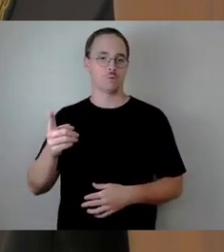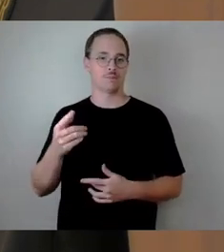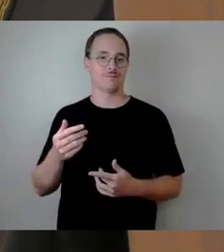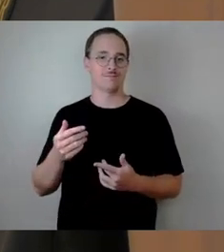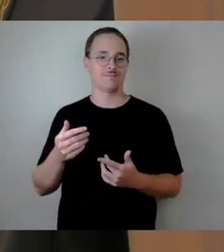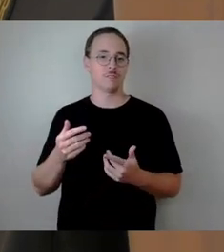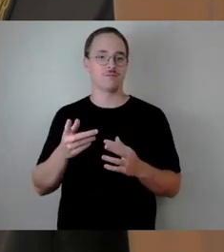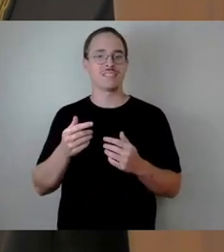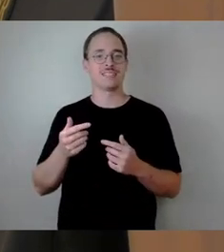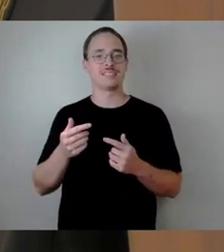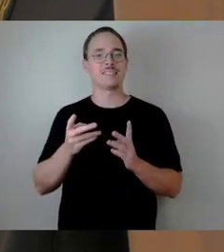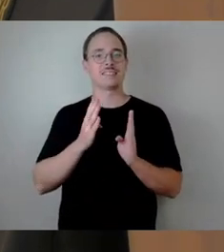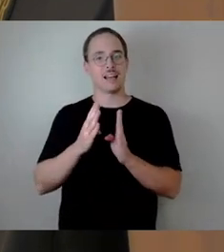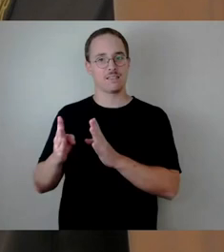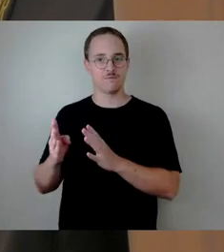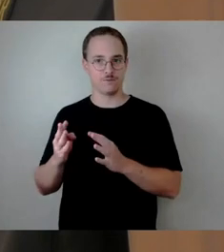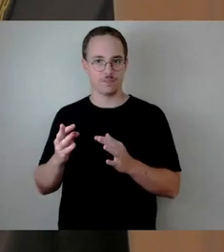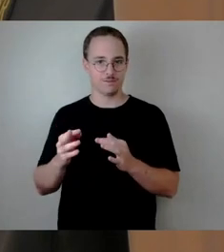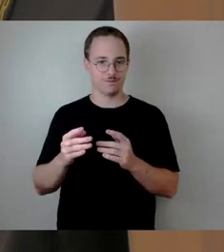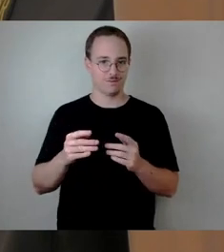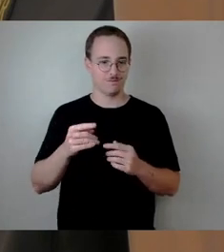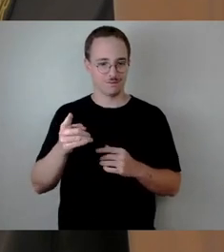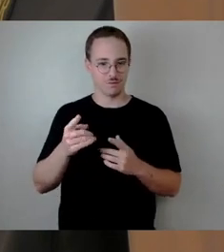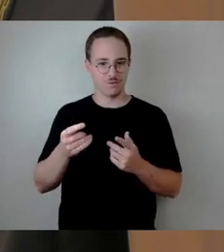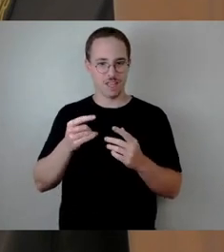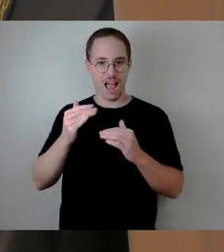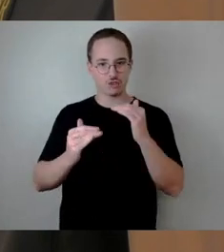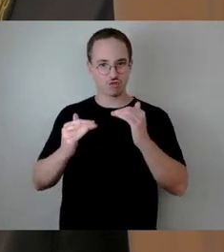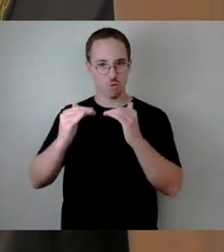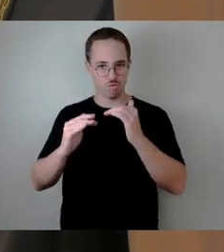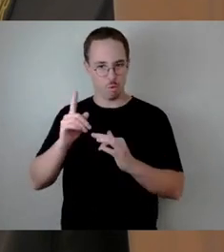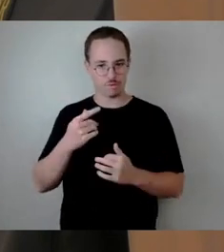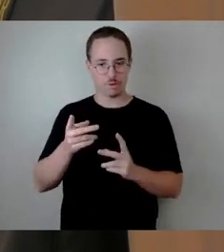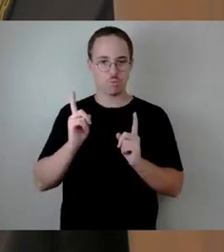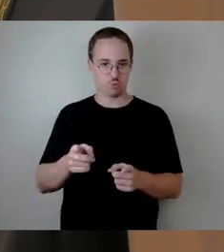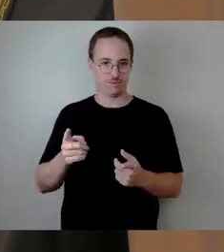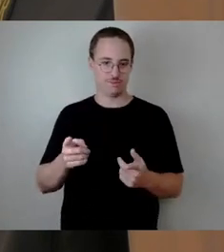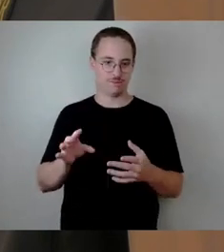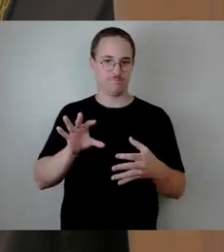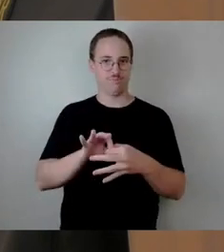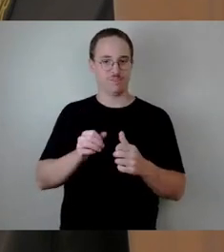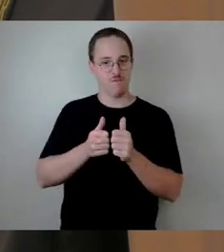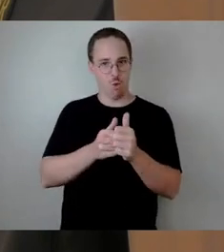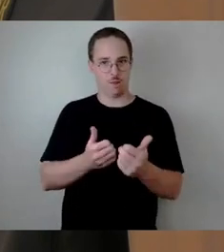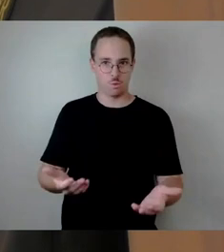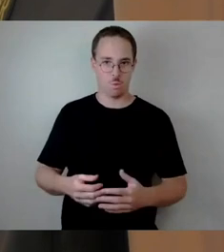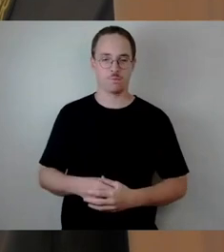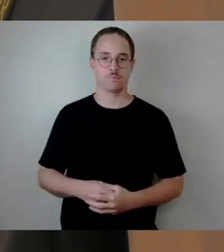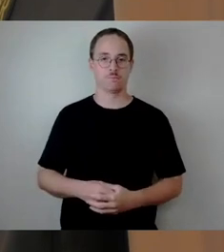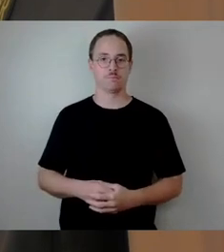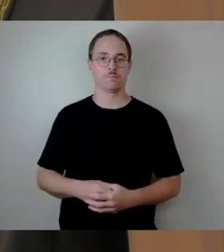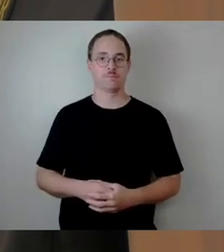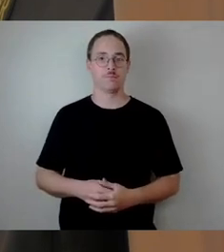das mehrfach in Frage gestellt, weil es da Sachen gibt, die ich mir so nie vorstellen konnte. Die Stellenbeschreibungen wurden in der Zeit